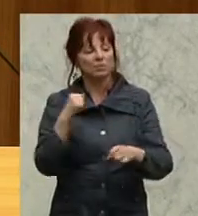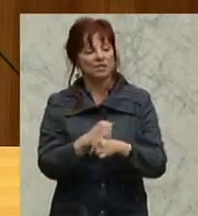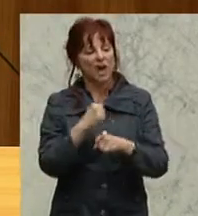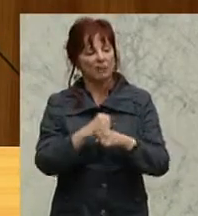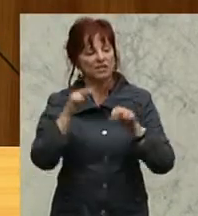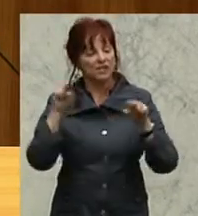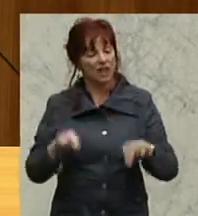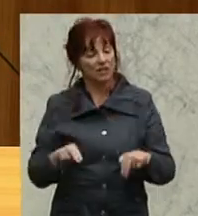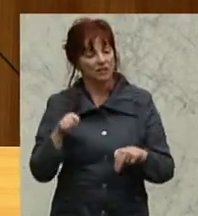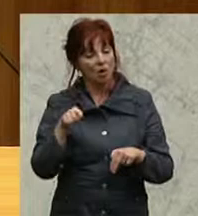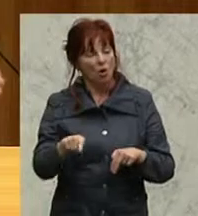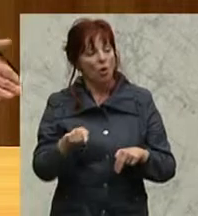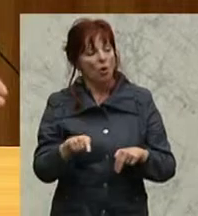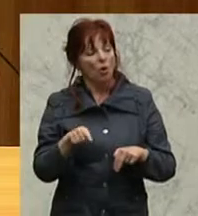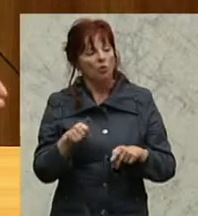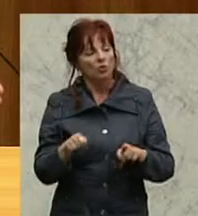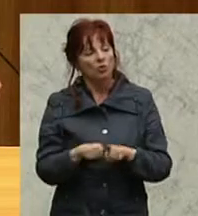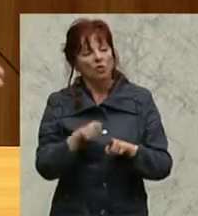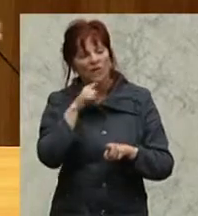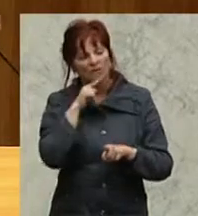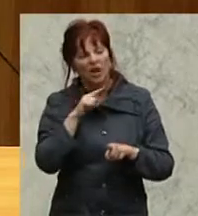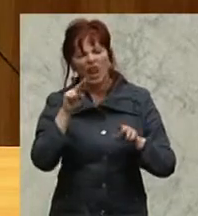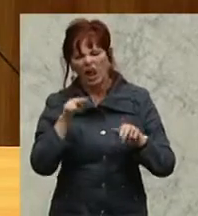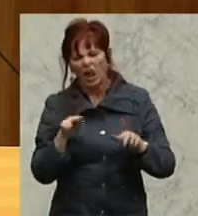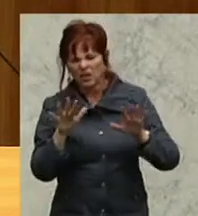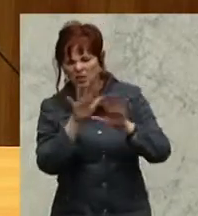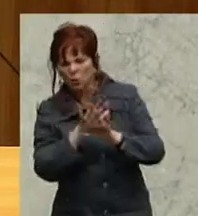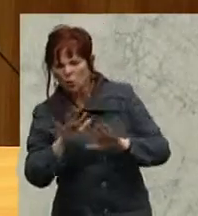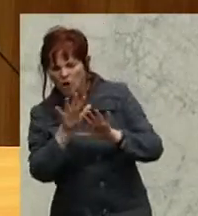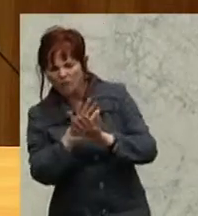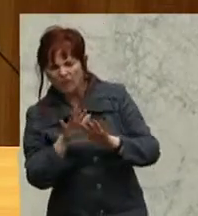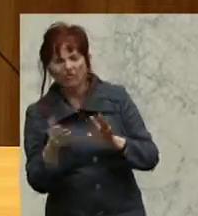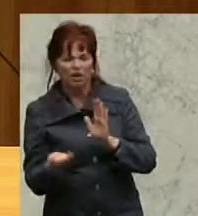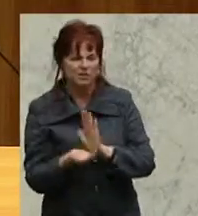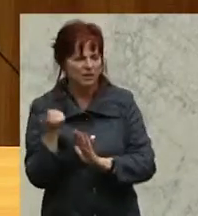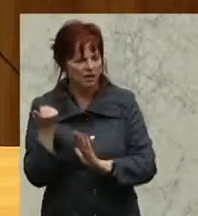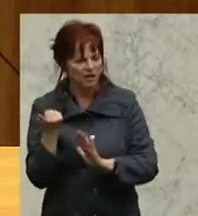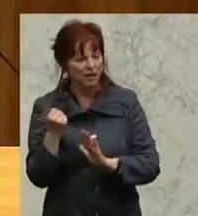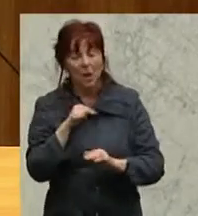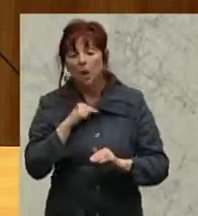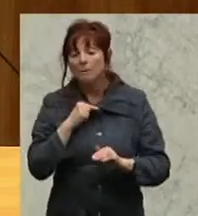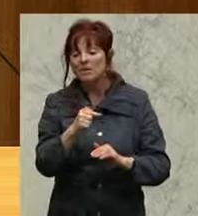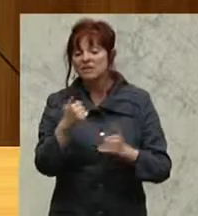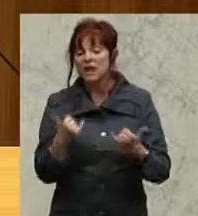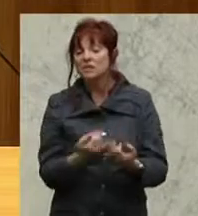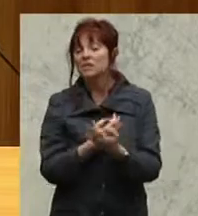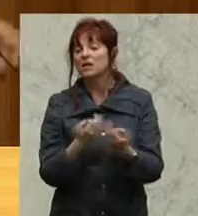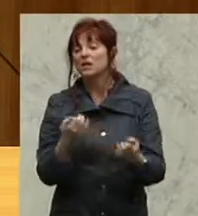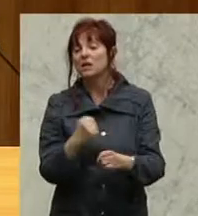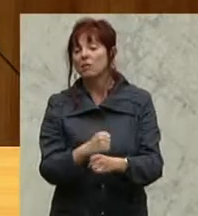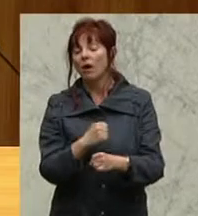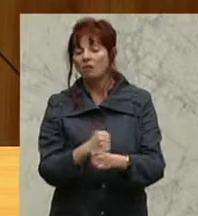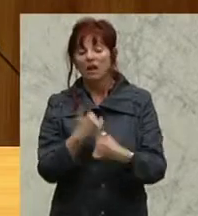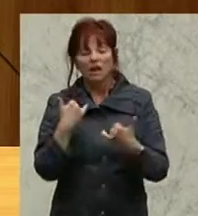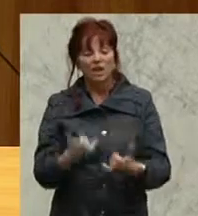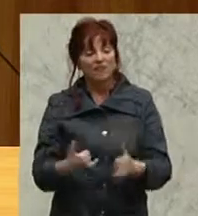Rechtszersplitterung. Bitte setzen Sie das endlich um. Bis jetzt haben Sie noch gar nichts gemacht. Wir haben noch immer keine Regelung für die neuen